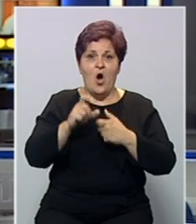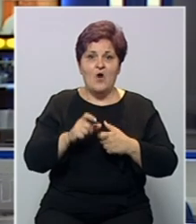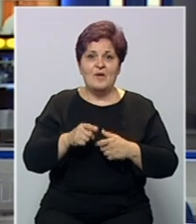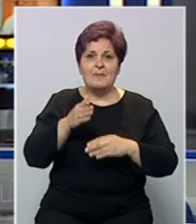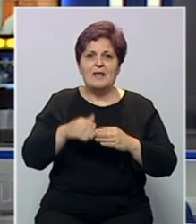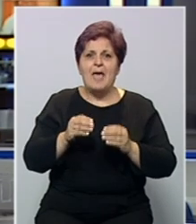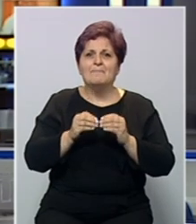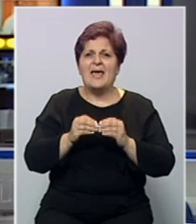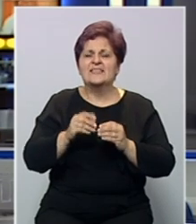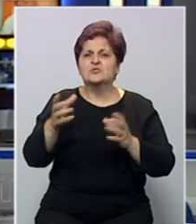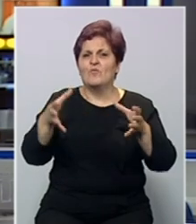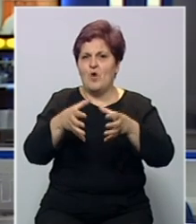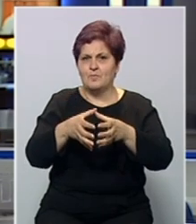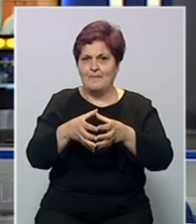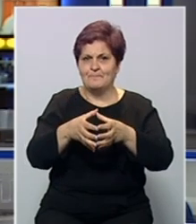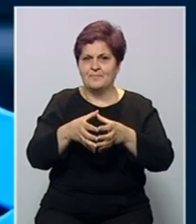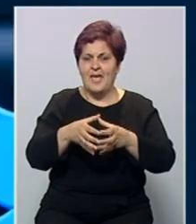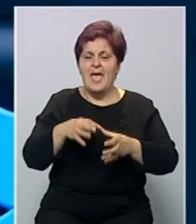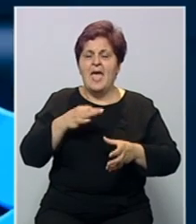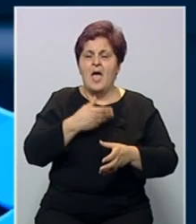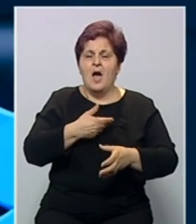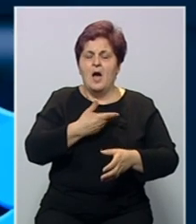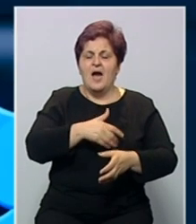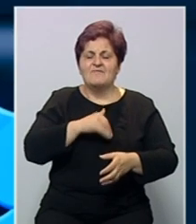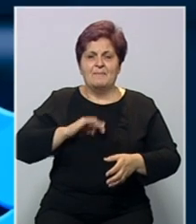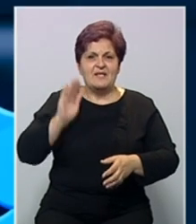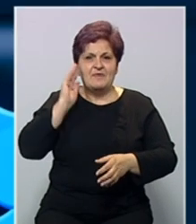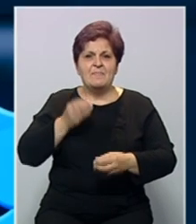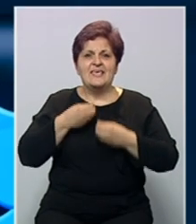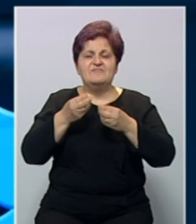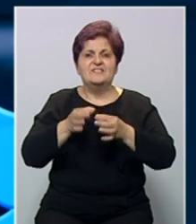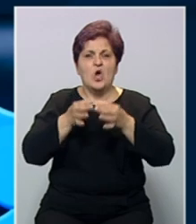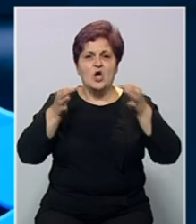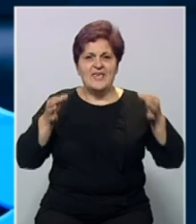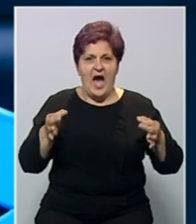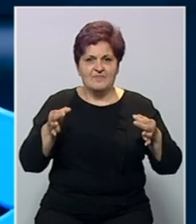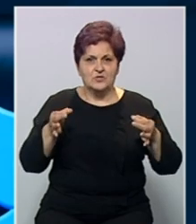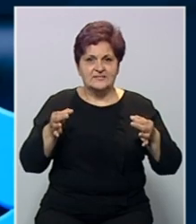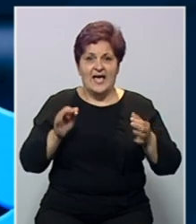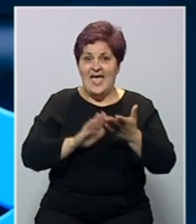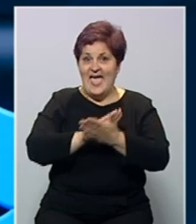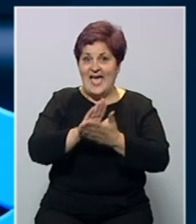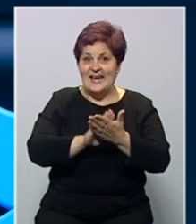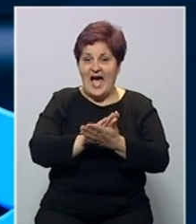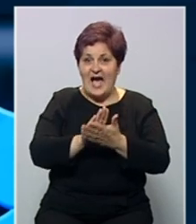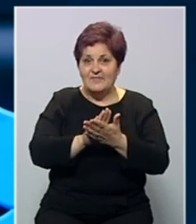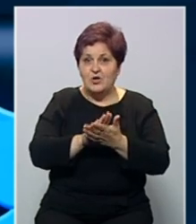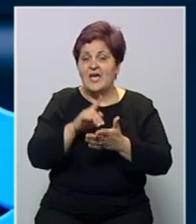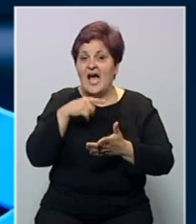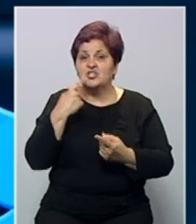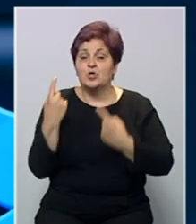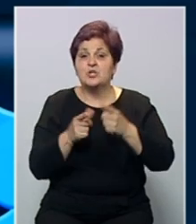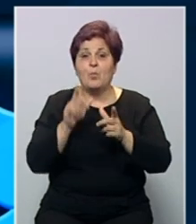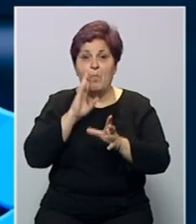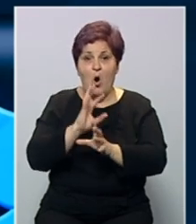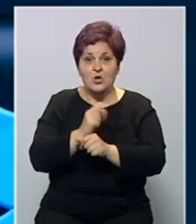na marginama Bledskog strateškog foruma. Plenković je o tome izvijestio javnoste na Twitteru. Razgovarali su, naveo je